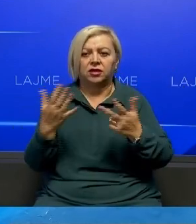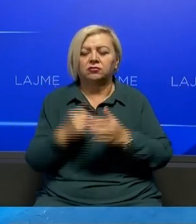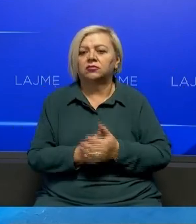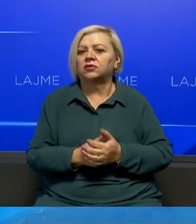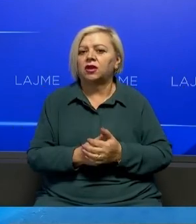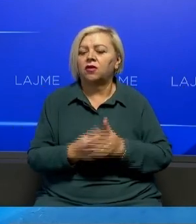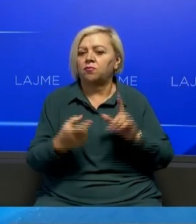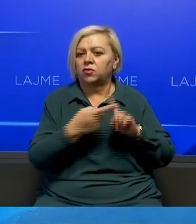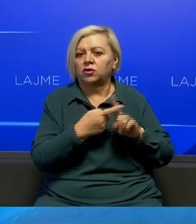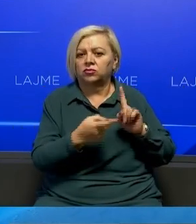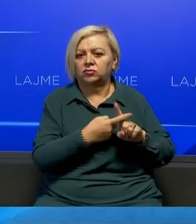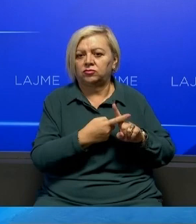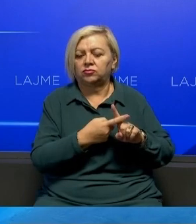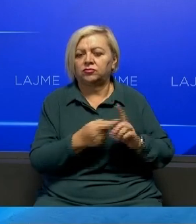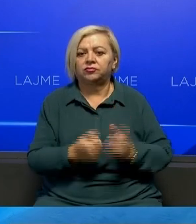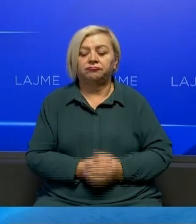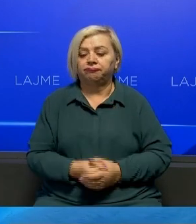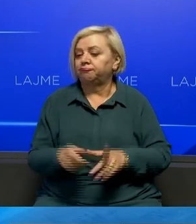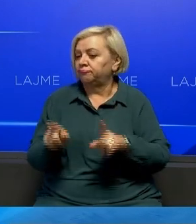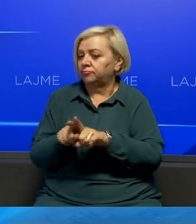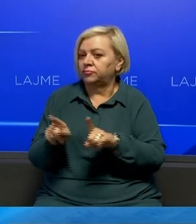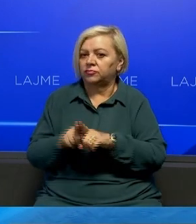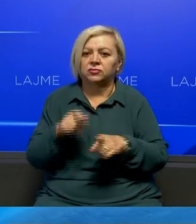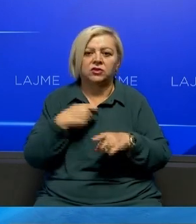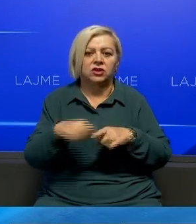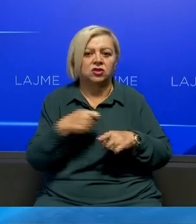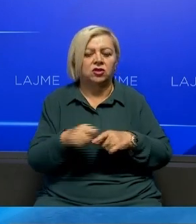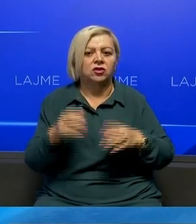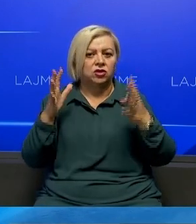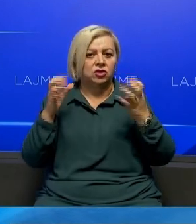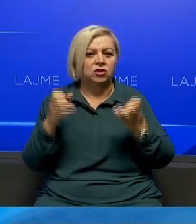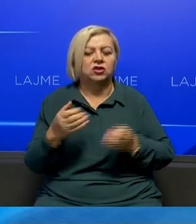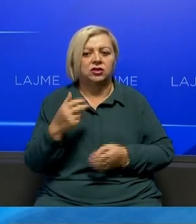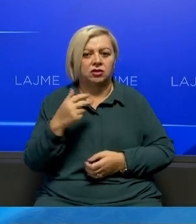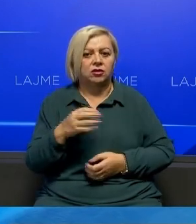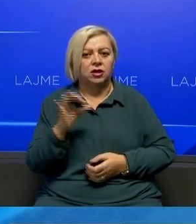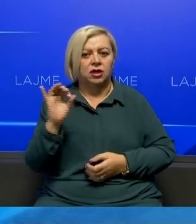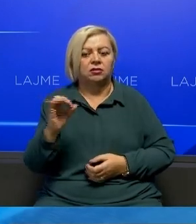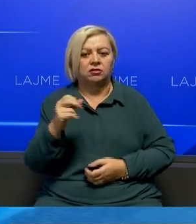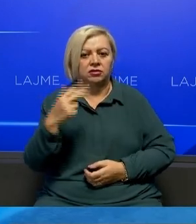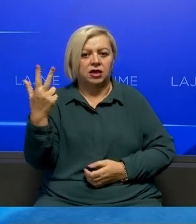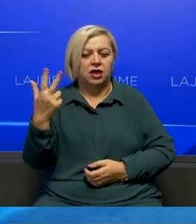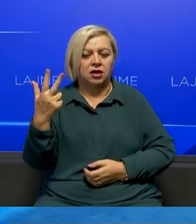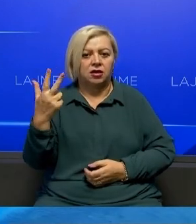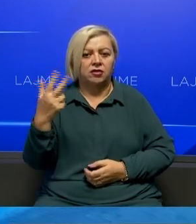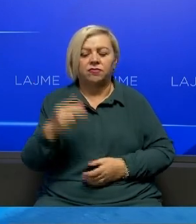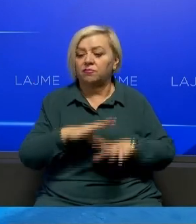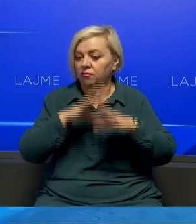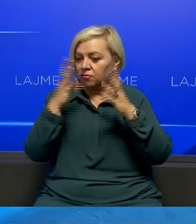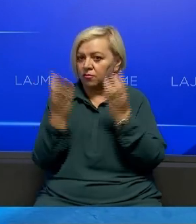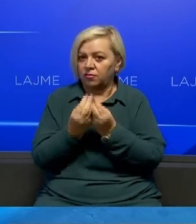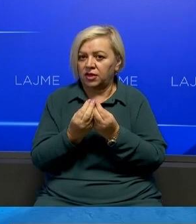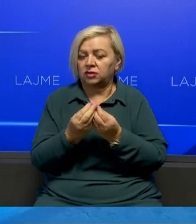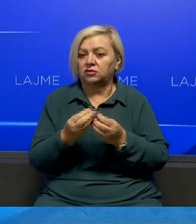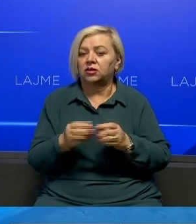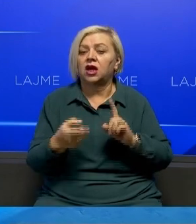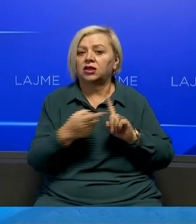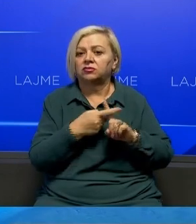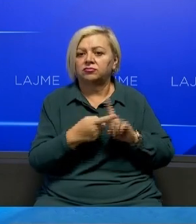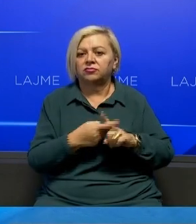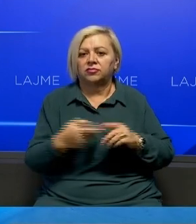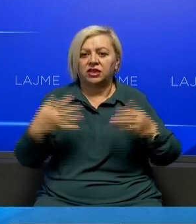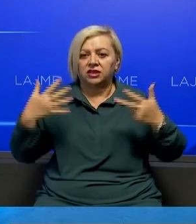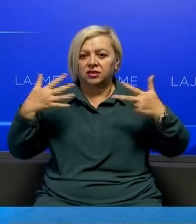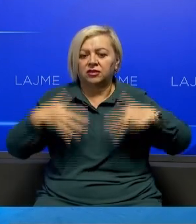pozitiv Me këtë virus Po ashtu janë shëruar 903 qytetar Aktualisht Në mbarë vendin Numëri rranseve aktive Shtë